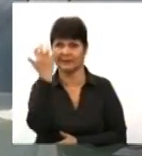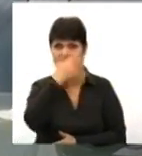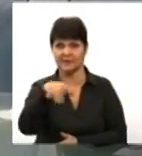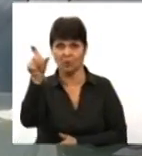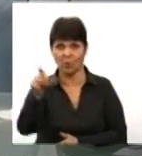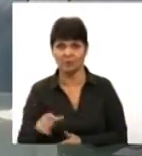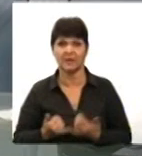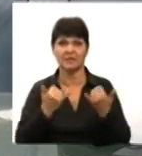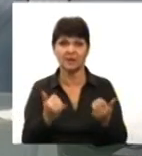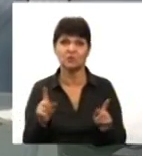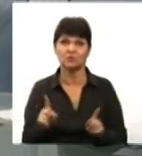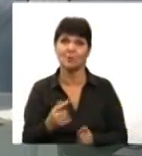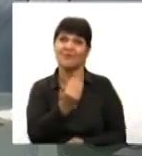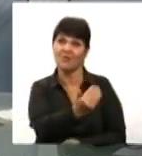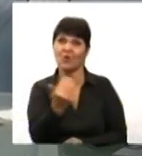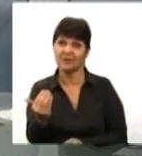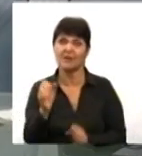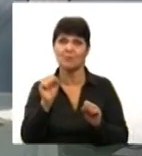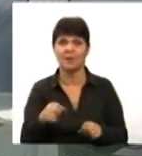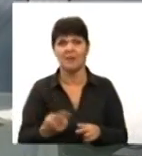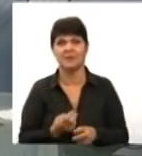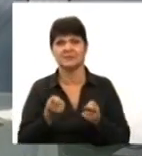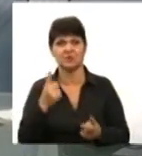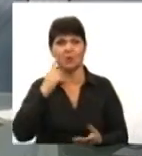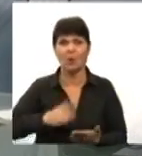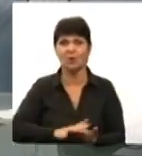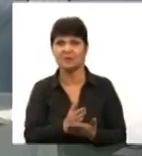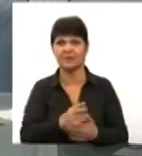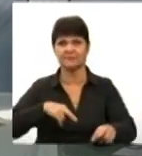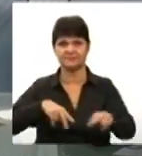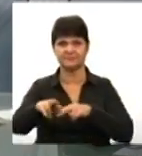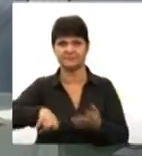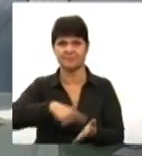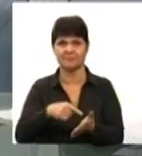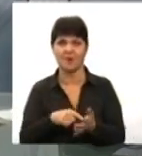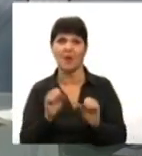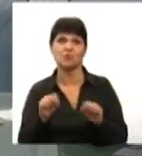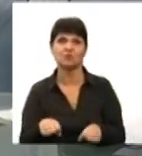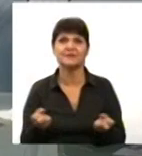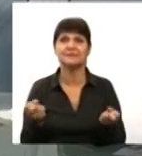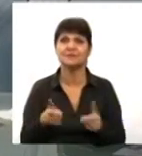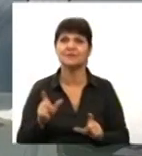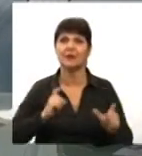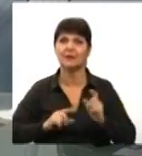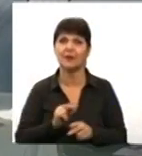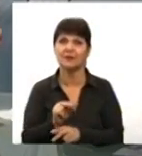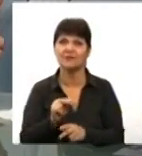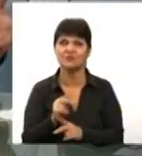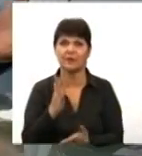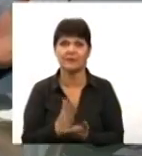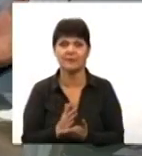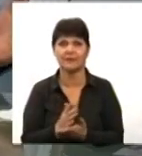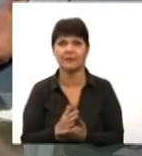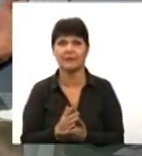для того, аби вони могли безпечно орієнтуватися і пересуватися містом. Є якісь, можливо, спеціальні курси, спеціальні навчання, де таких